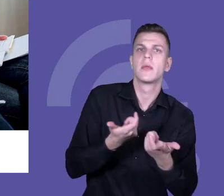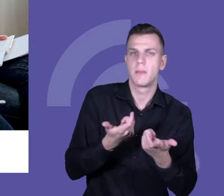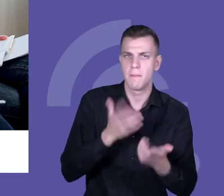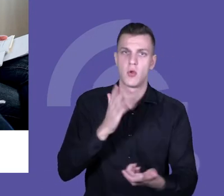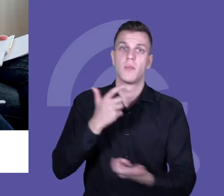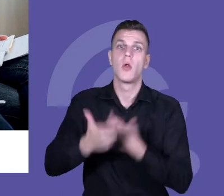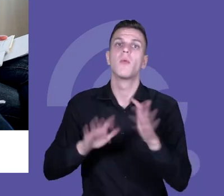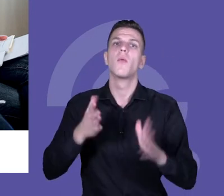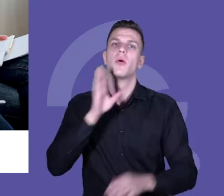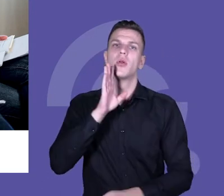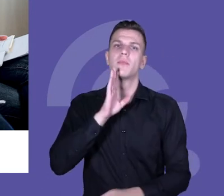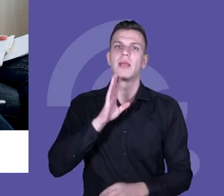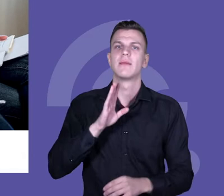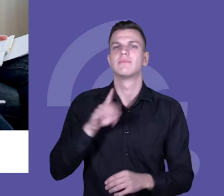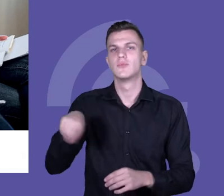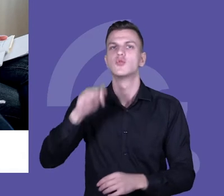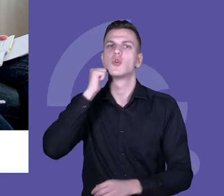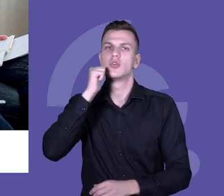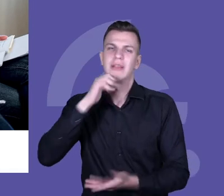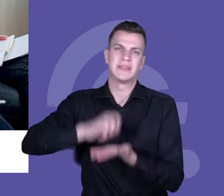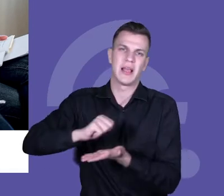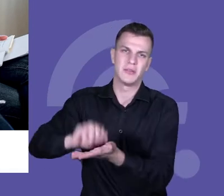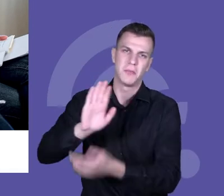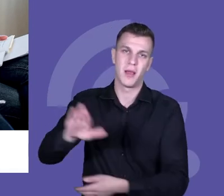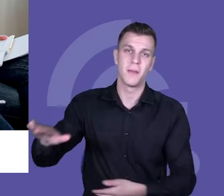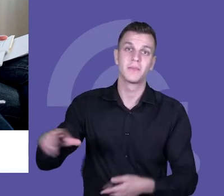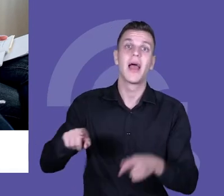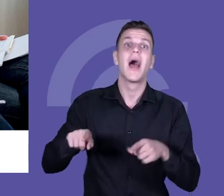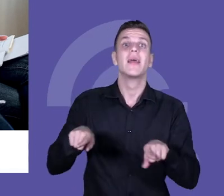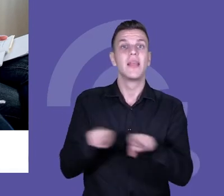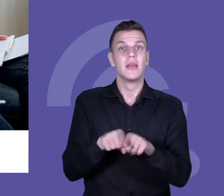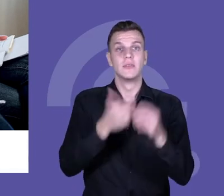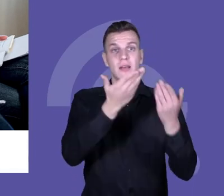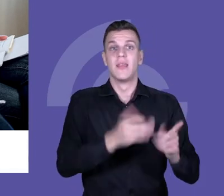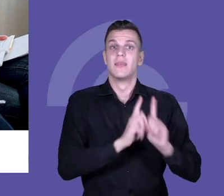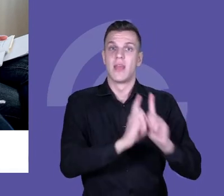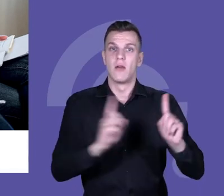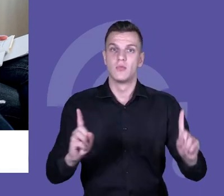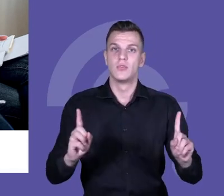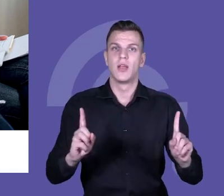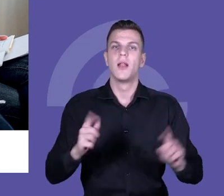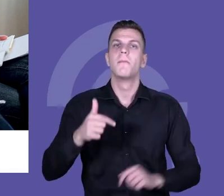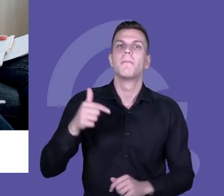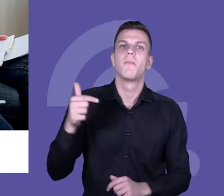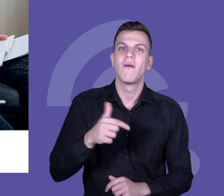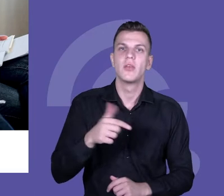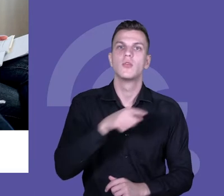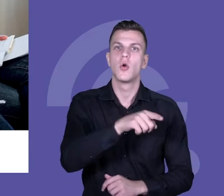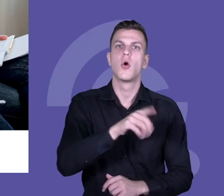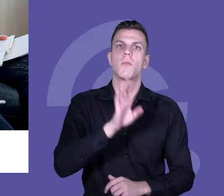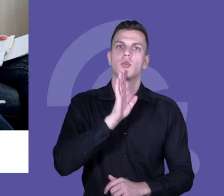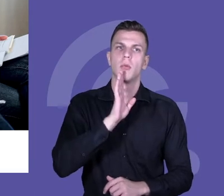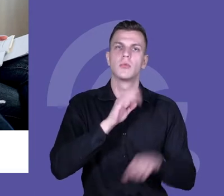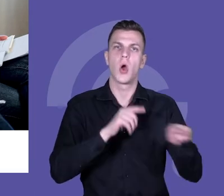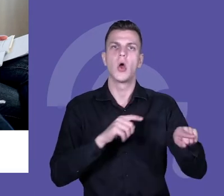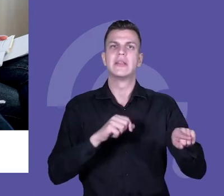i zajęć. To było też autorstwo, czyli to, że nauczyciel powinien mieć tutaj bardzo dużą autonomię,